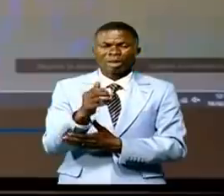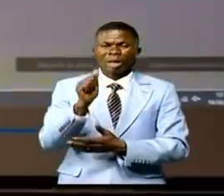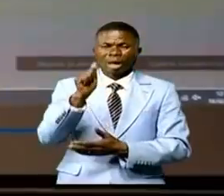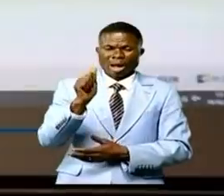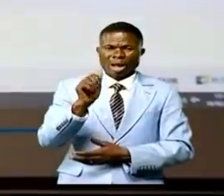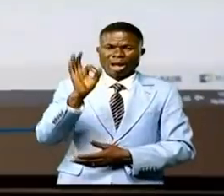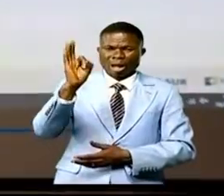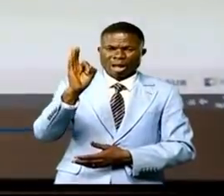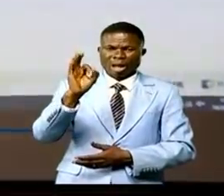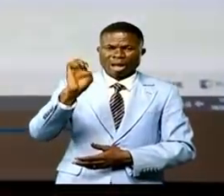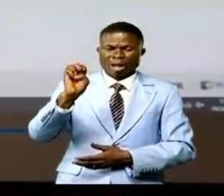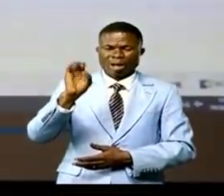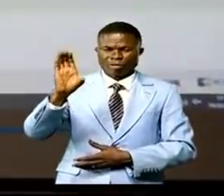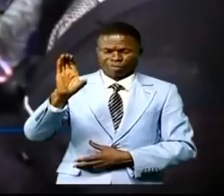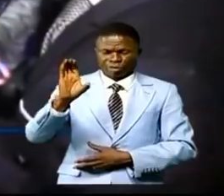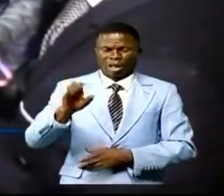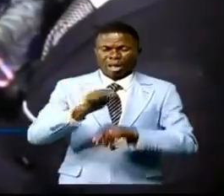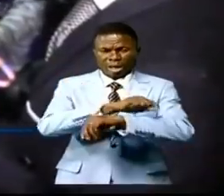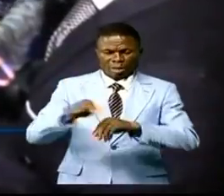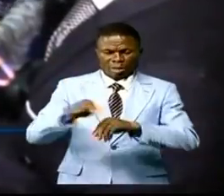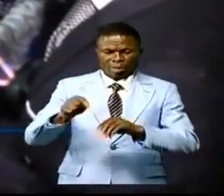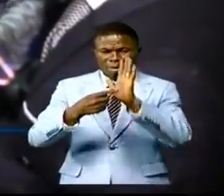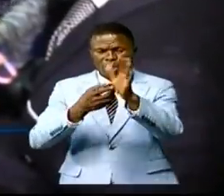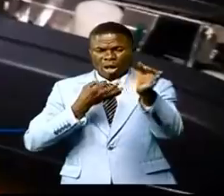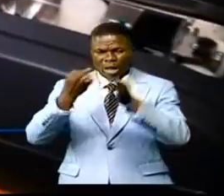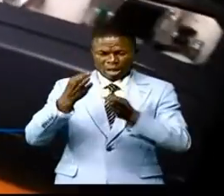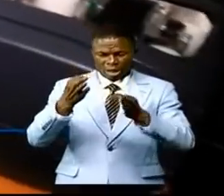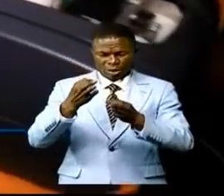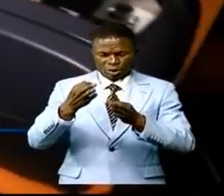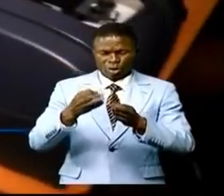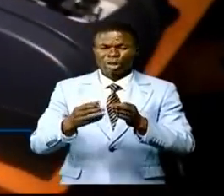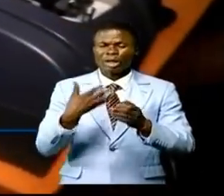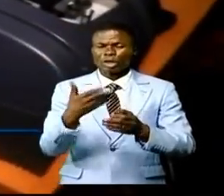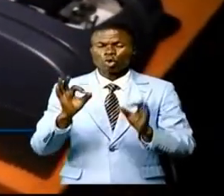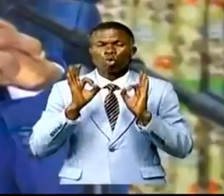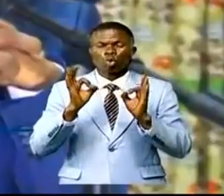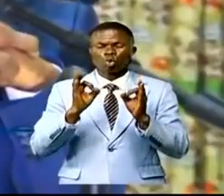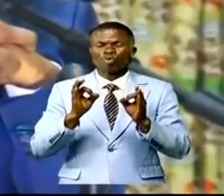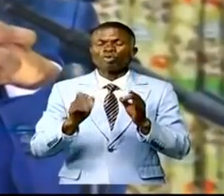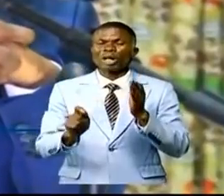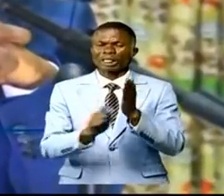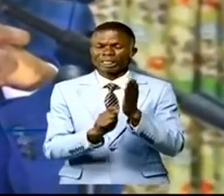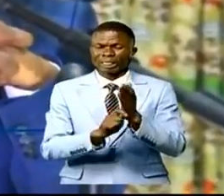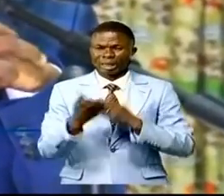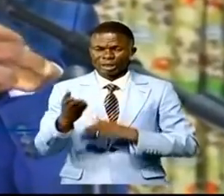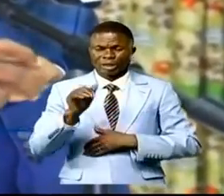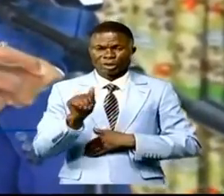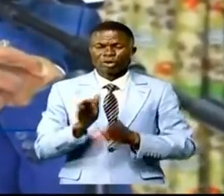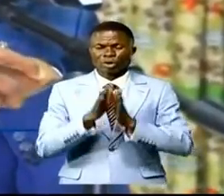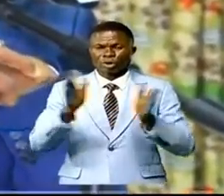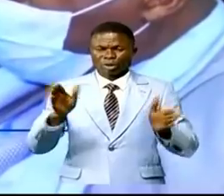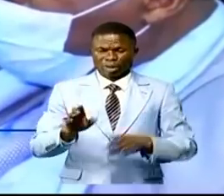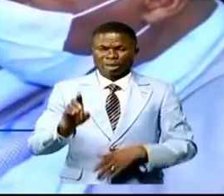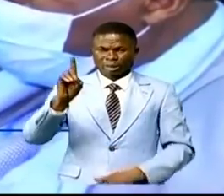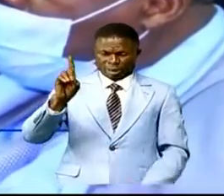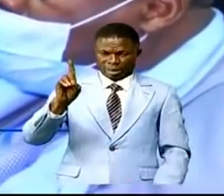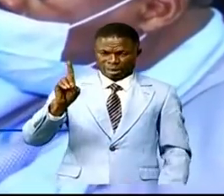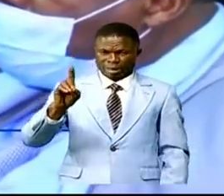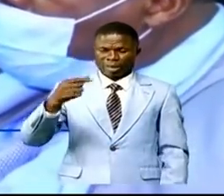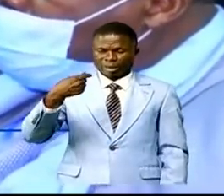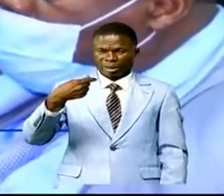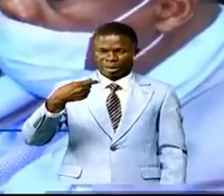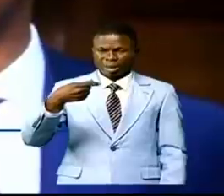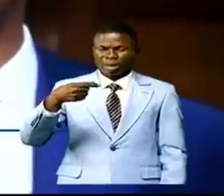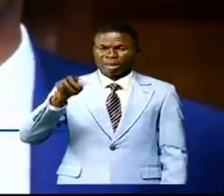Dégirade est allée présenter et expliquer ses innovations. Félicien Kouloutantoula, directeur général de la Dégirade, précise.